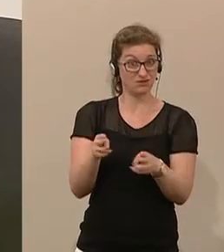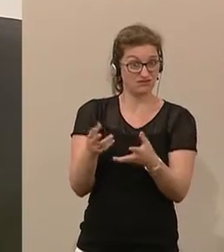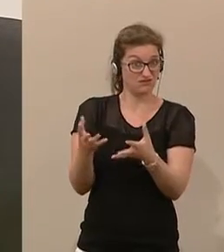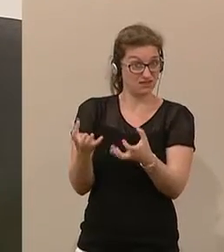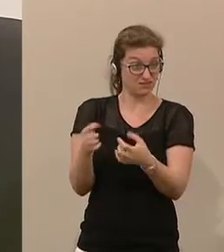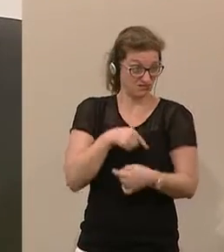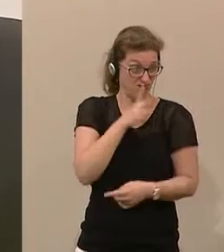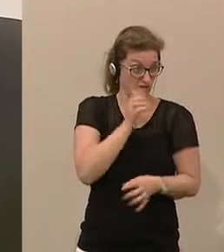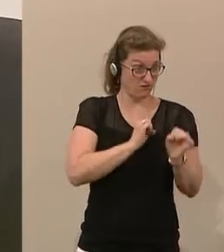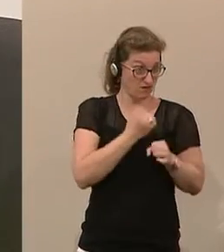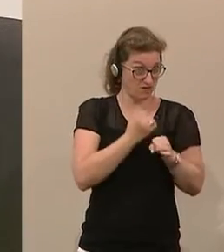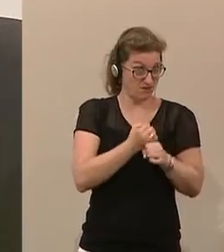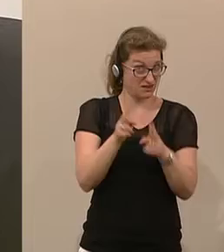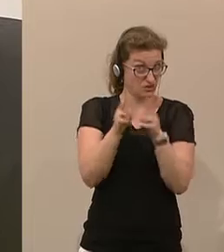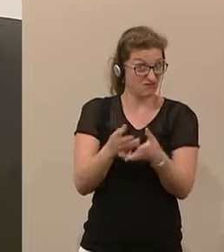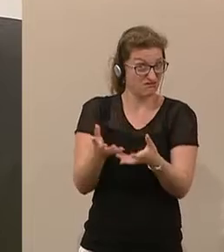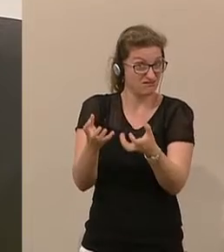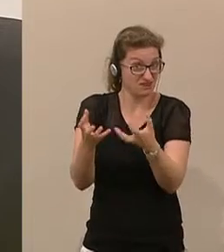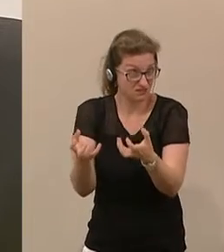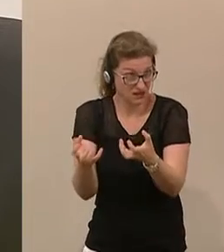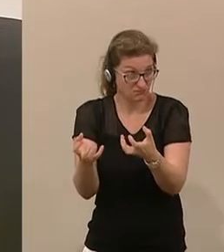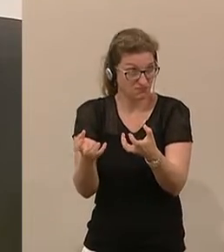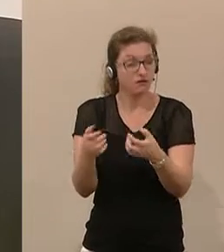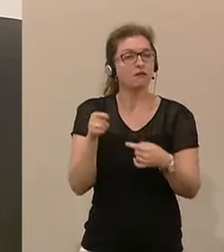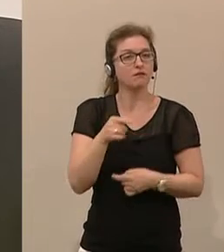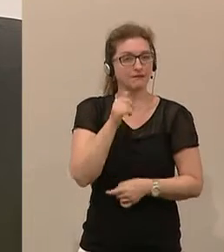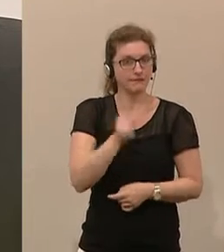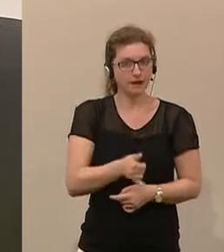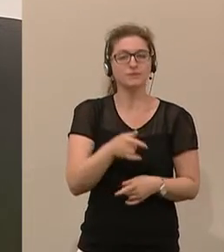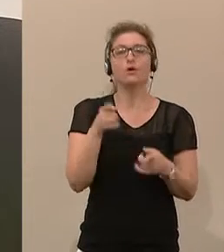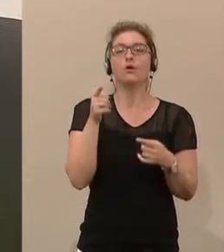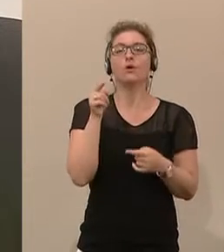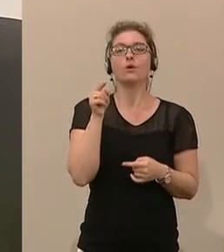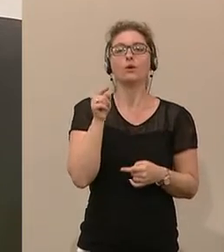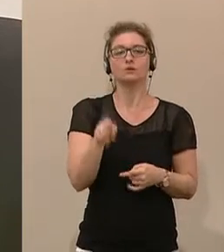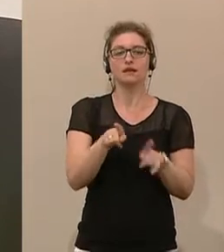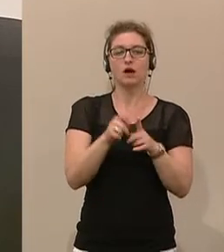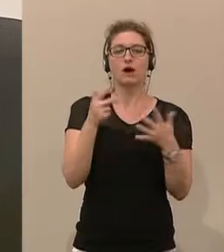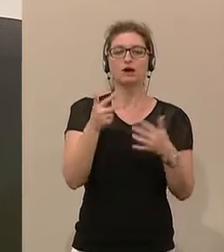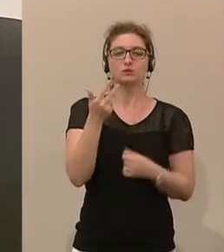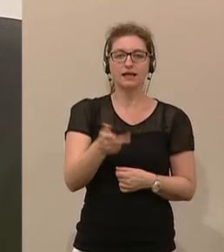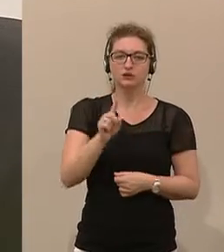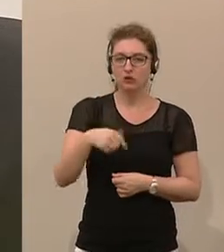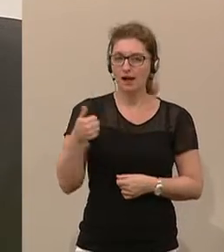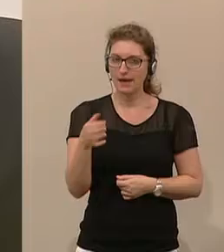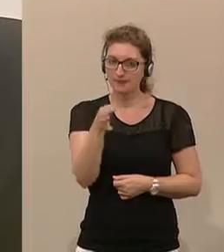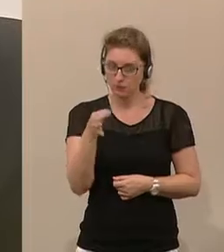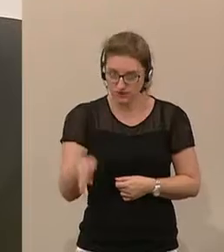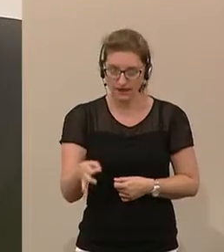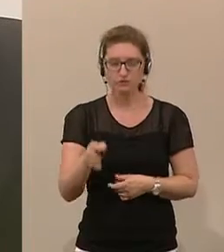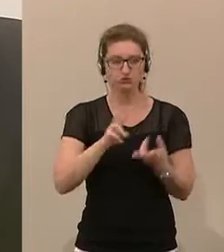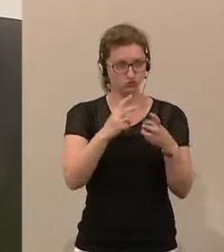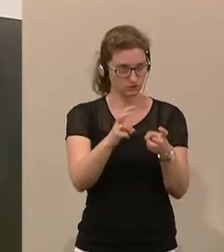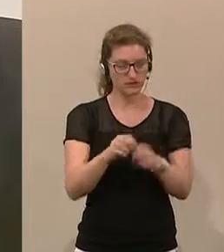Volksanwaltschaft in dieser Aufgabe als Menschenrechtshaus und das 38,1 Prozent umgesetzt,